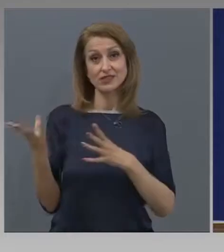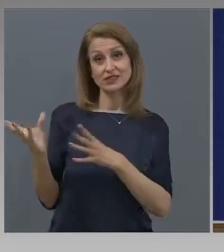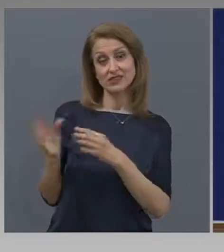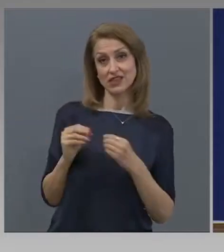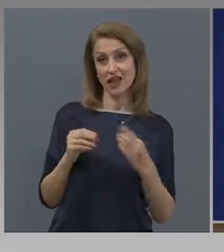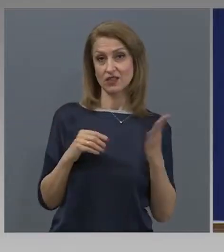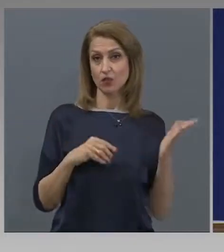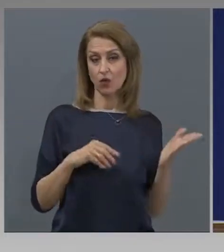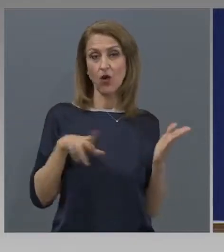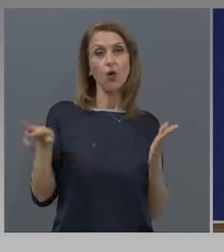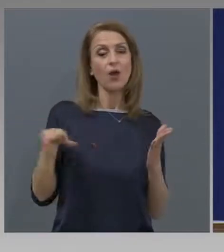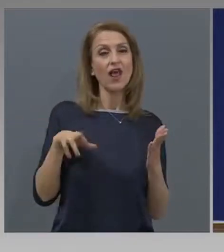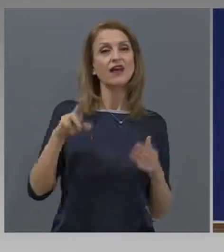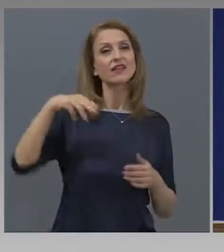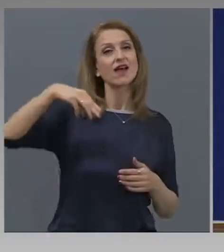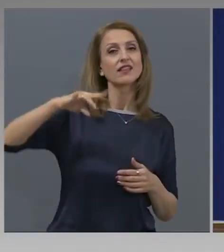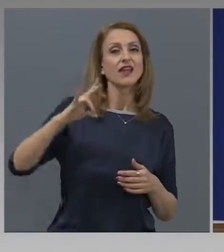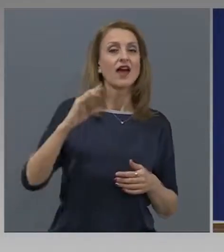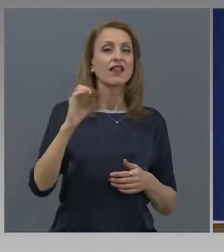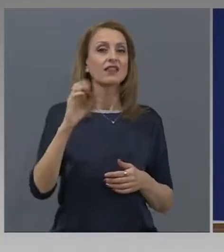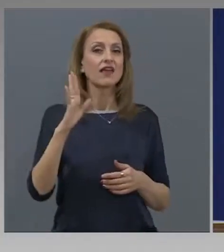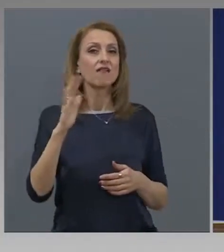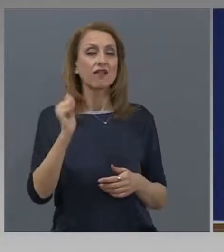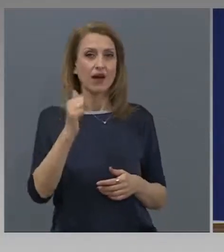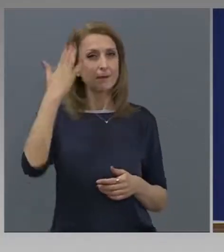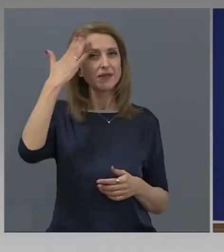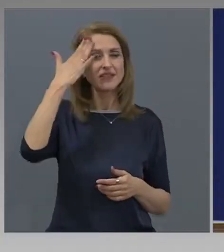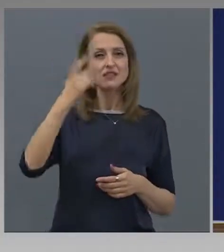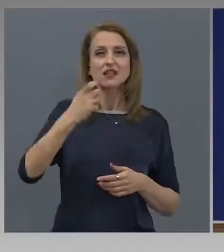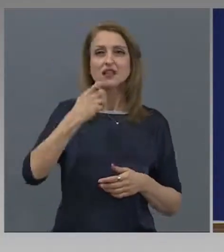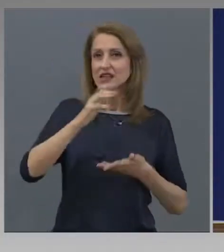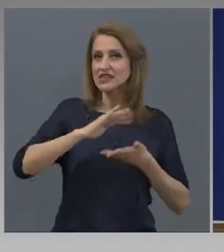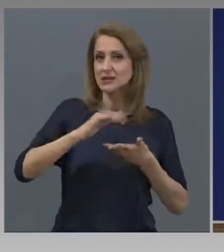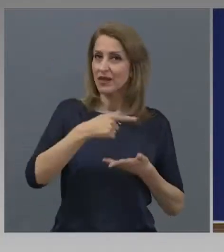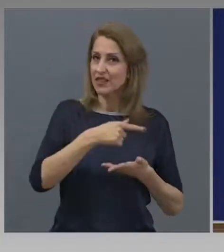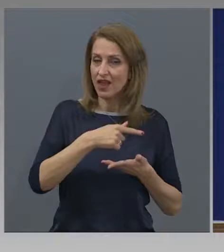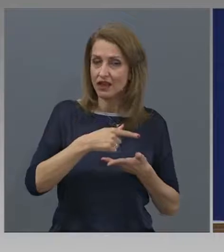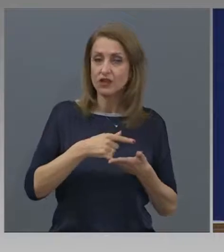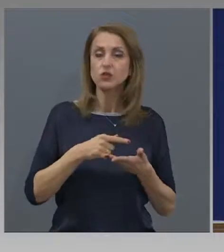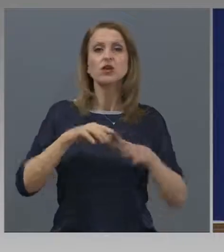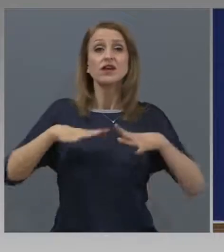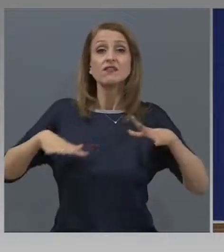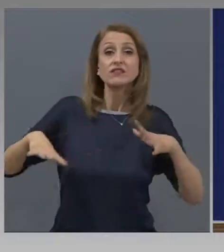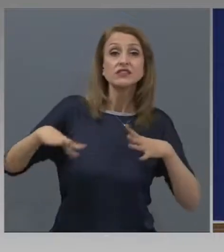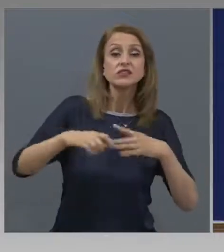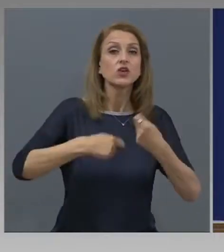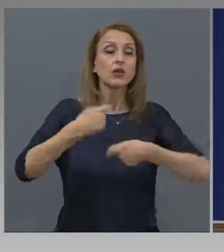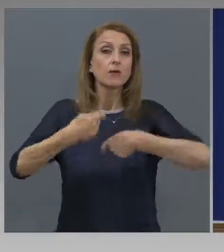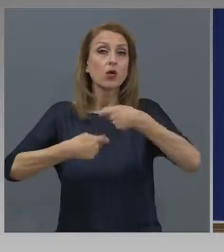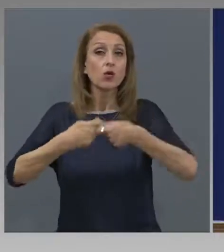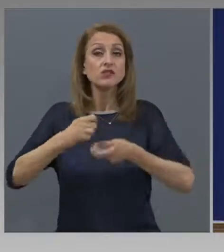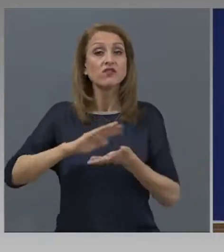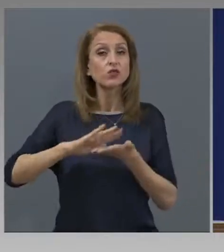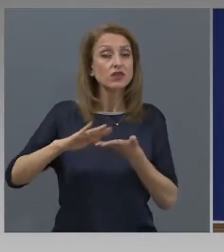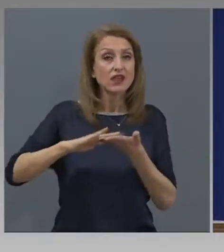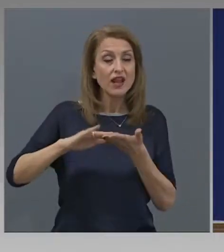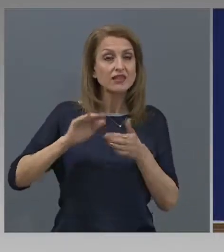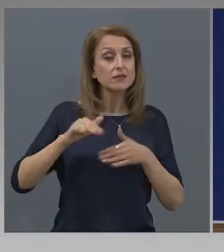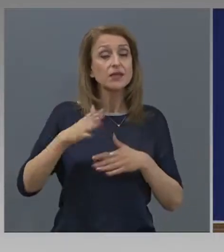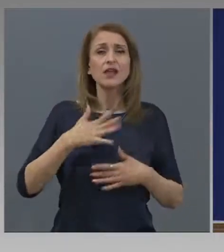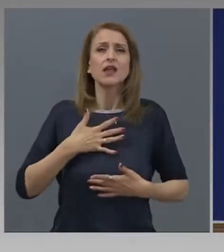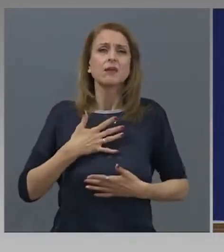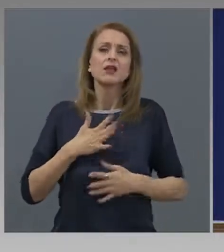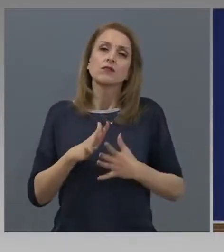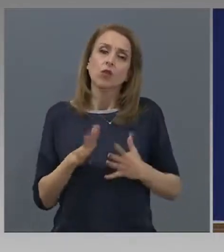колегата Танева. Всички в момента замеделски производители имат остра необходимост от